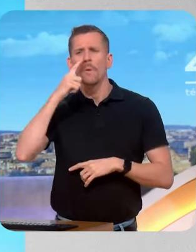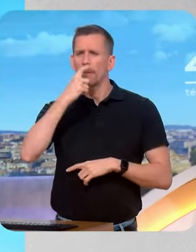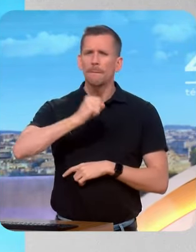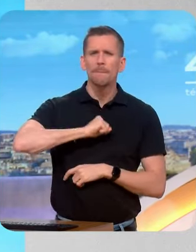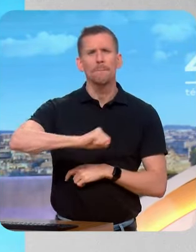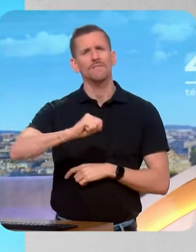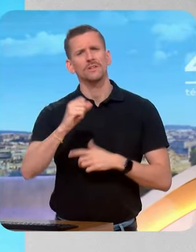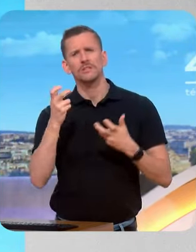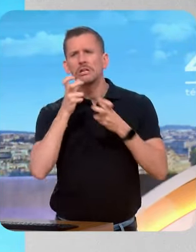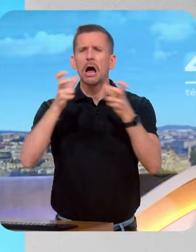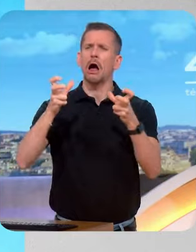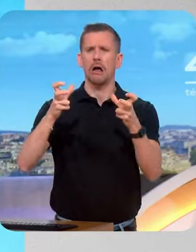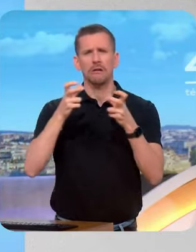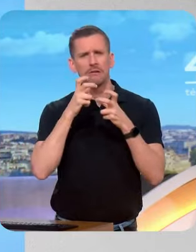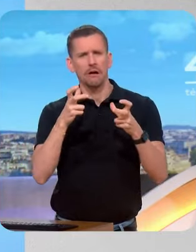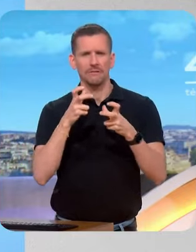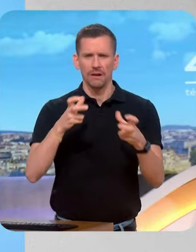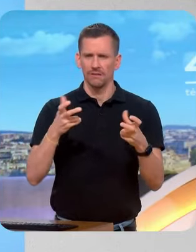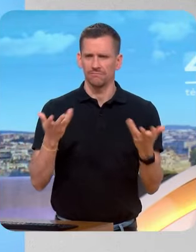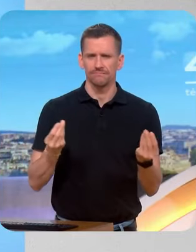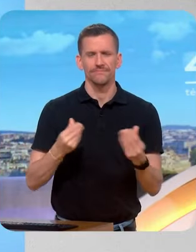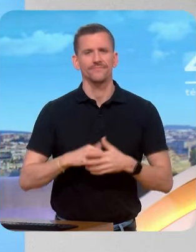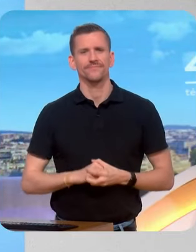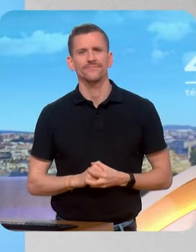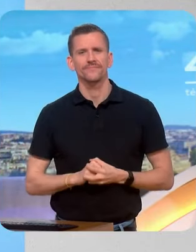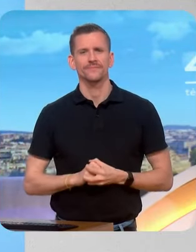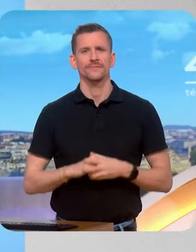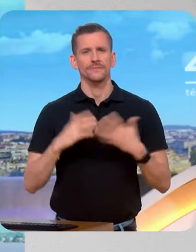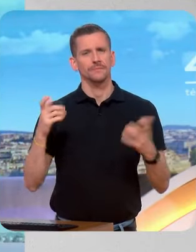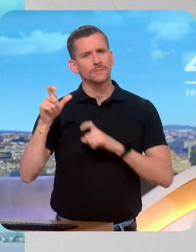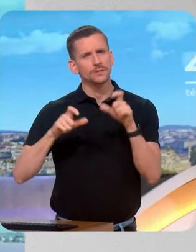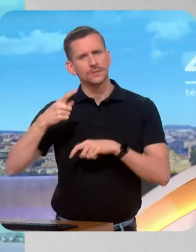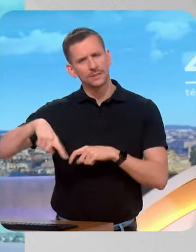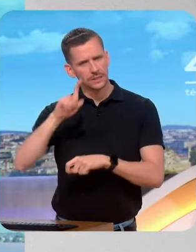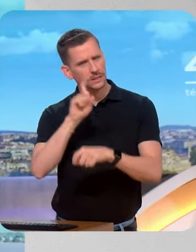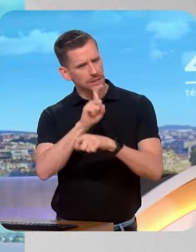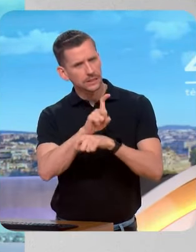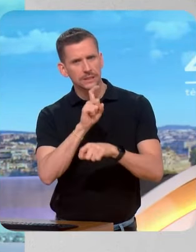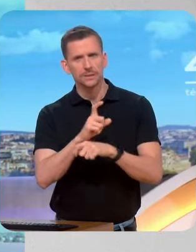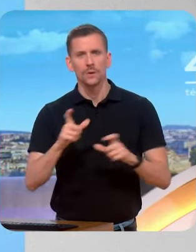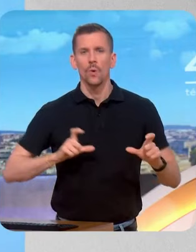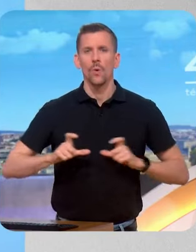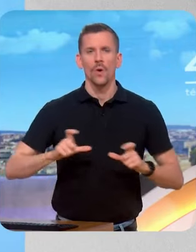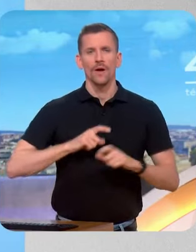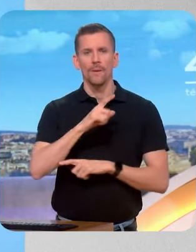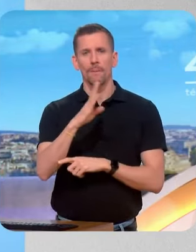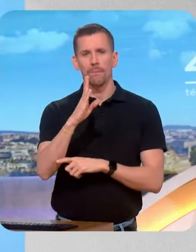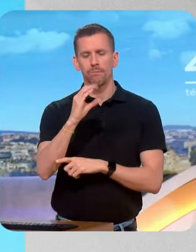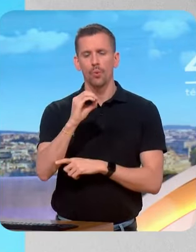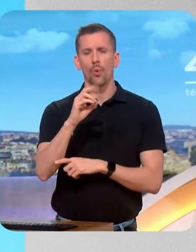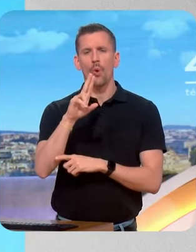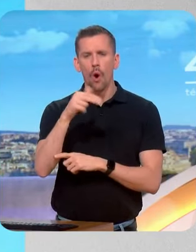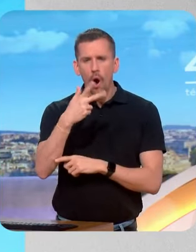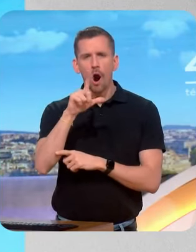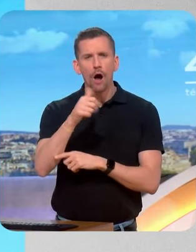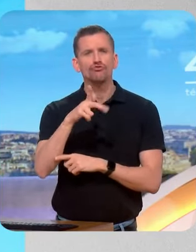pression. Mais il y a même qui l'ont dit dans votre camp, Jean-Louis Bourlange, votre ex-collègue député. Jean-Louis l'a fait, et j'adore